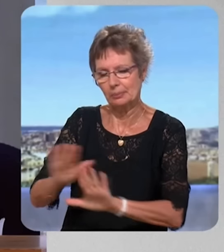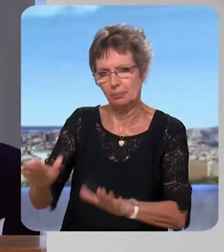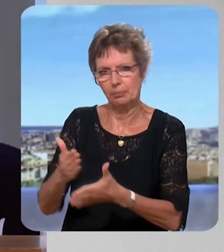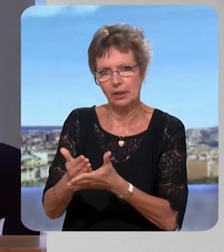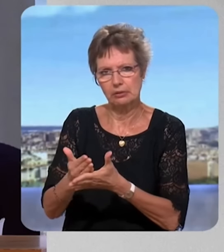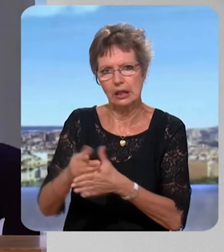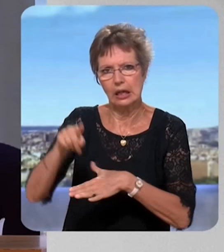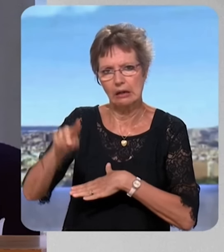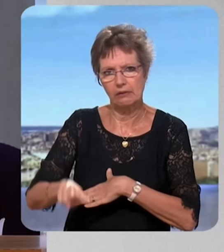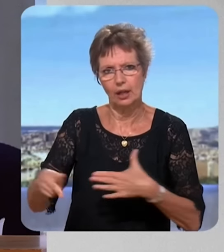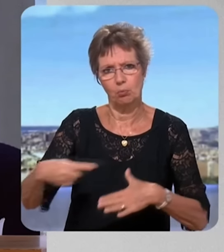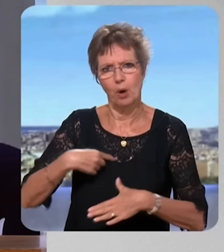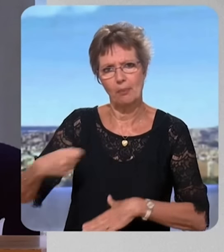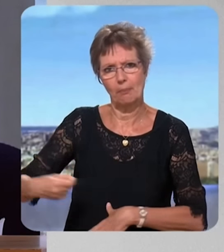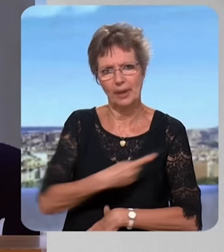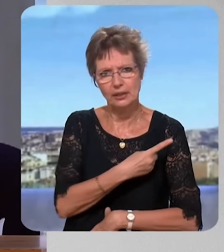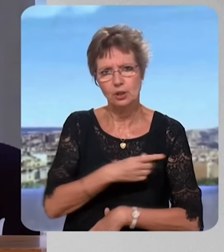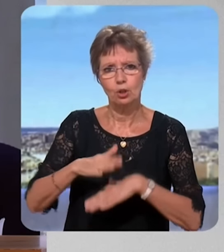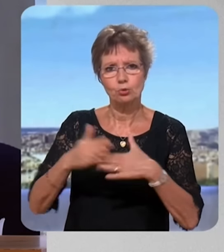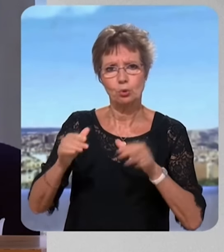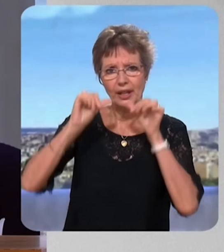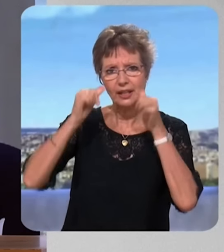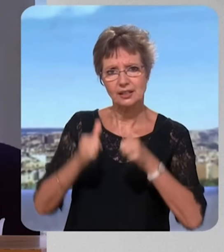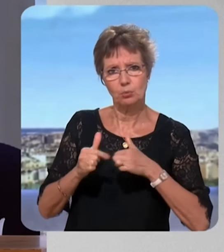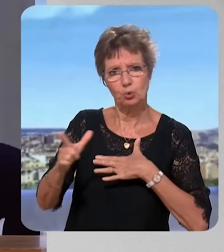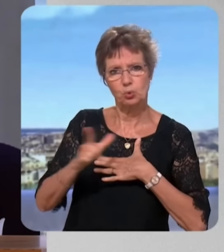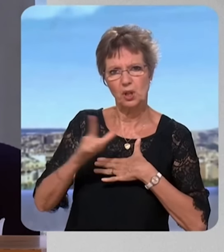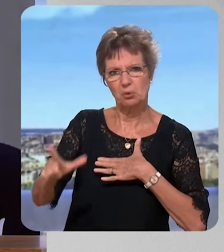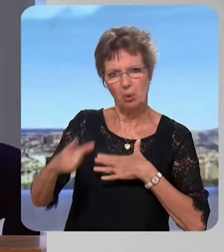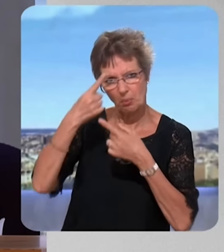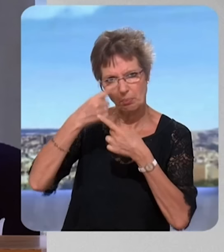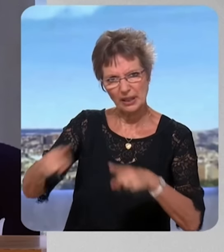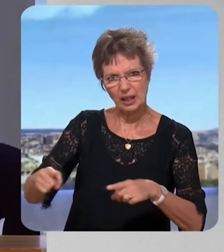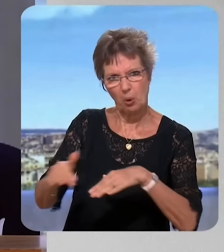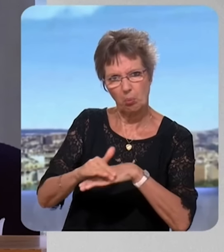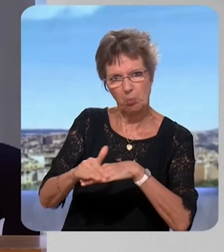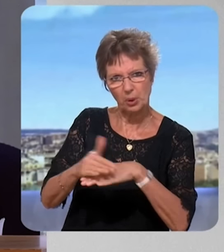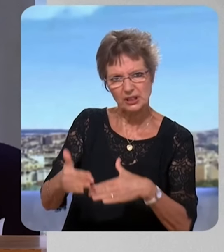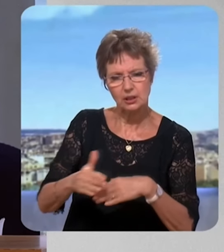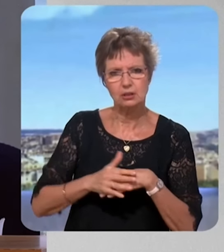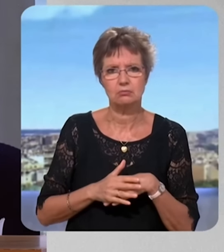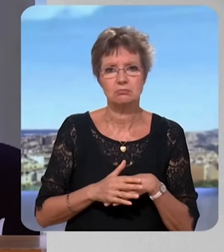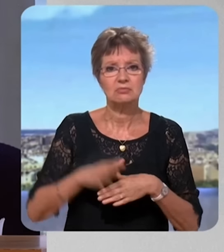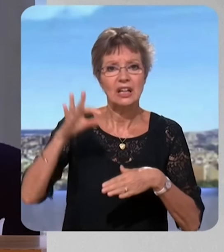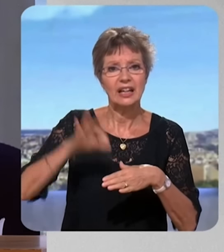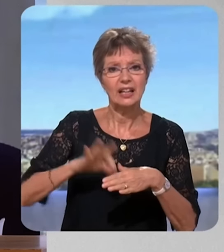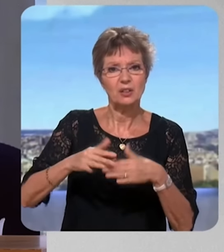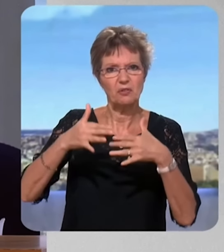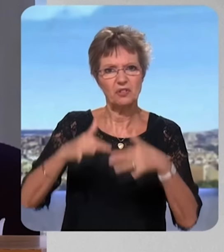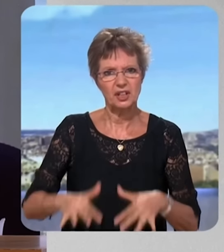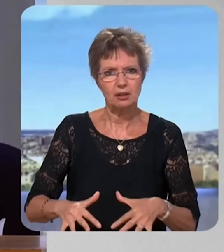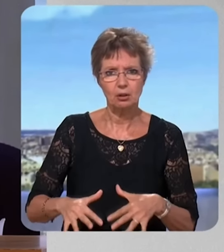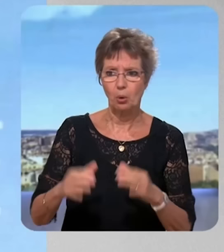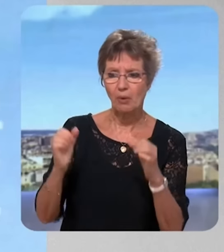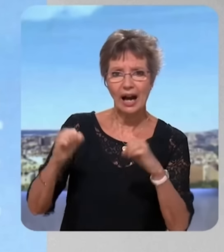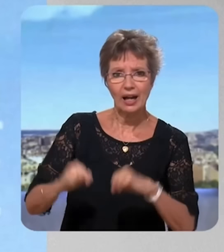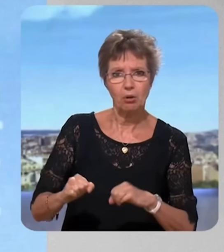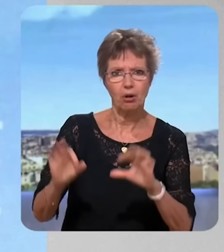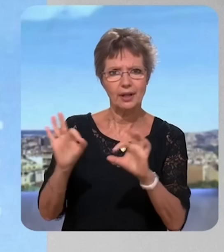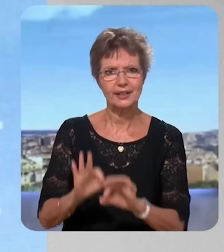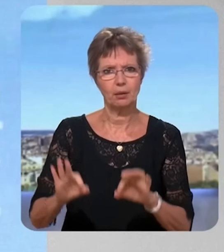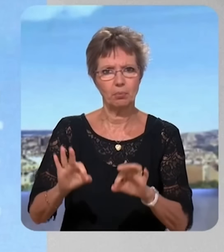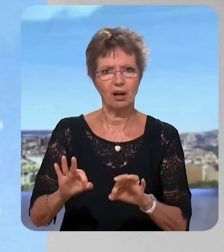utilisés, moi ce que je constate c'est qu y eu un désaccord politique avec Éric Zemmour indéniablement, c'est-à-dire qu'à l'issue de ces élections, à défaut d'avoir pu obtenir un accord, ce que je regrette entre